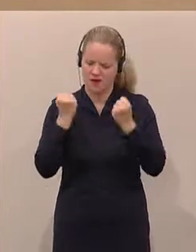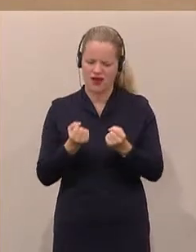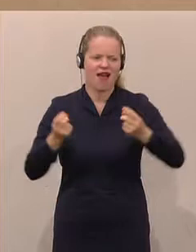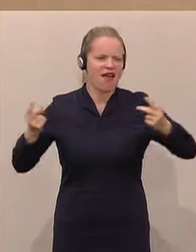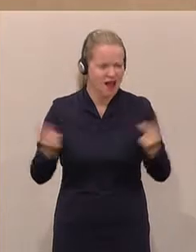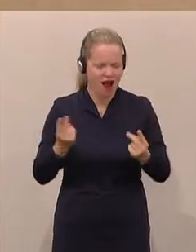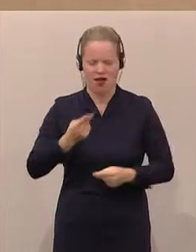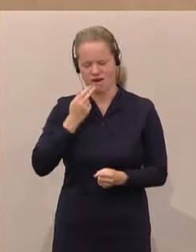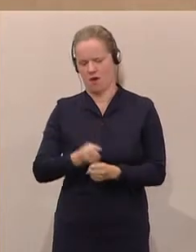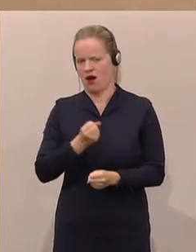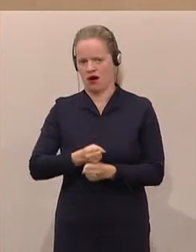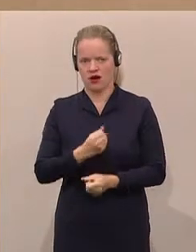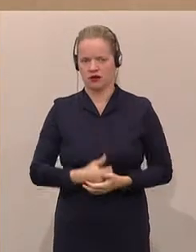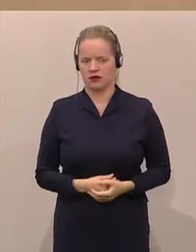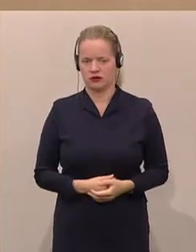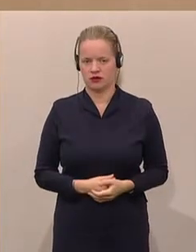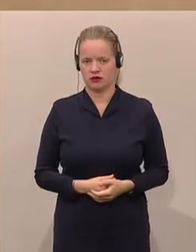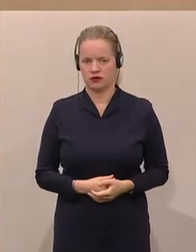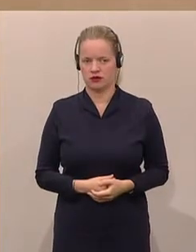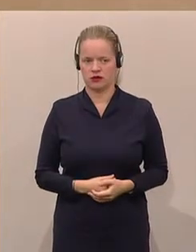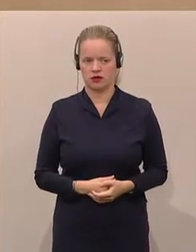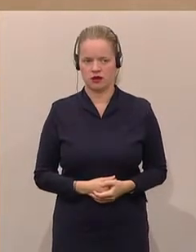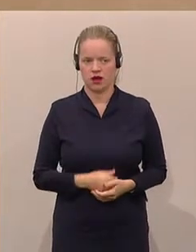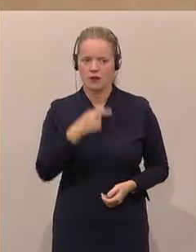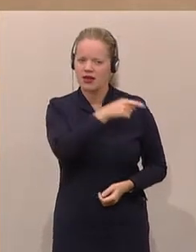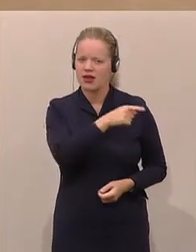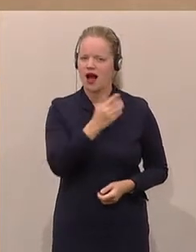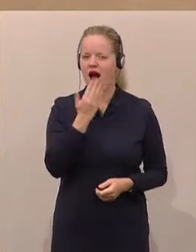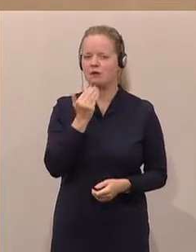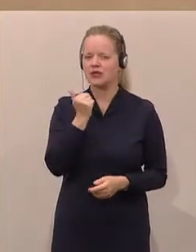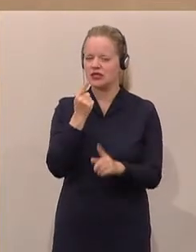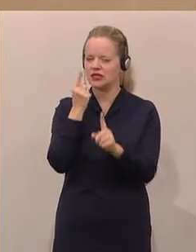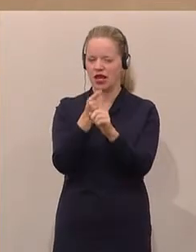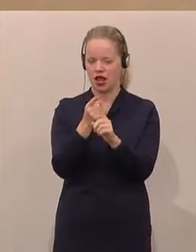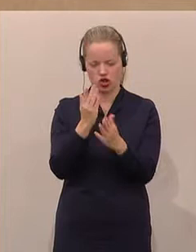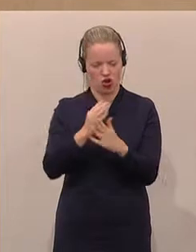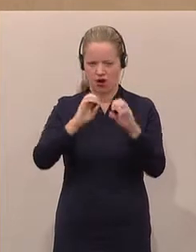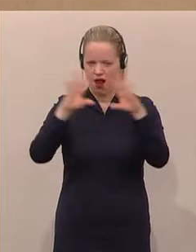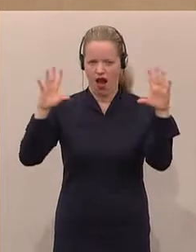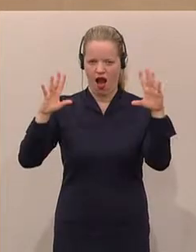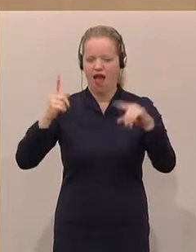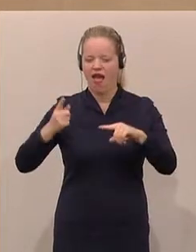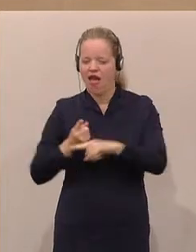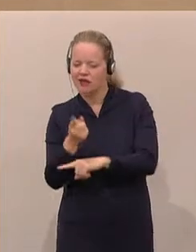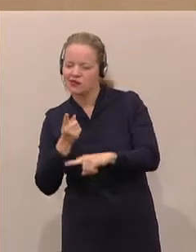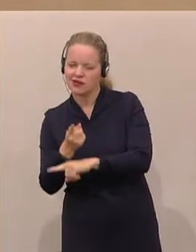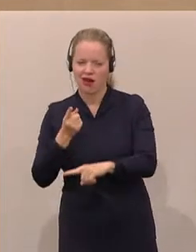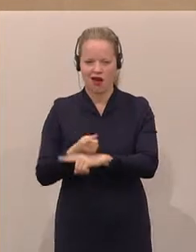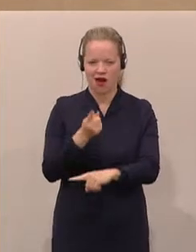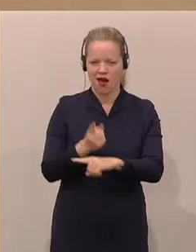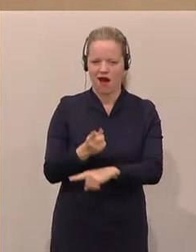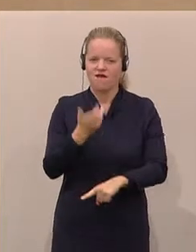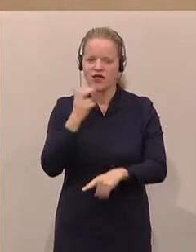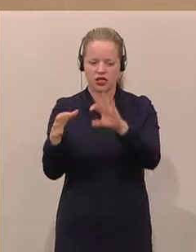von wem sie begangen wird. Aber was Sie damit beabsichtigen, ist klare Hetze und Spaltung. Es geht